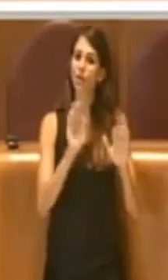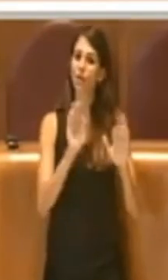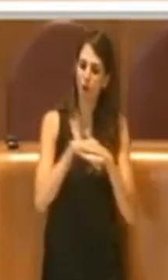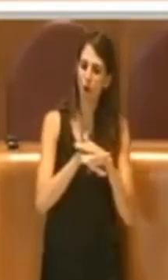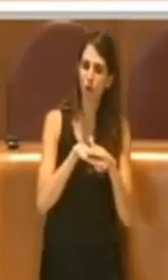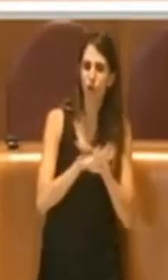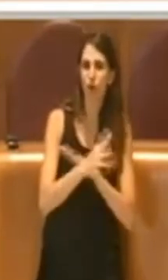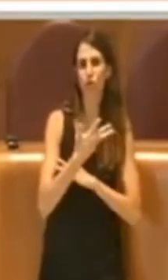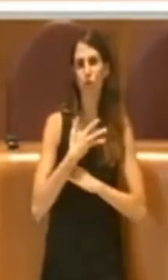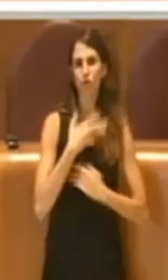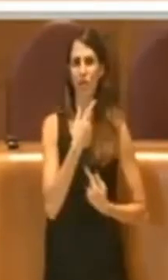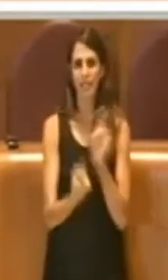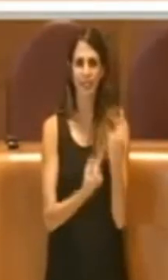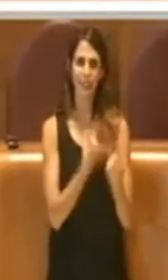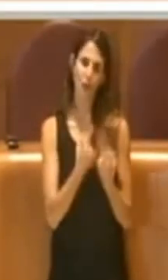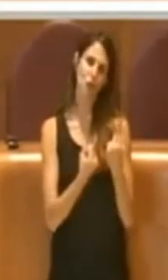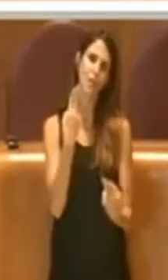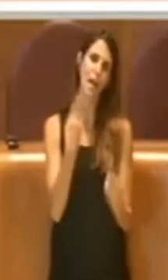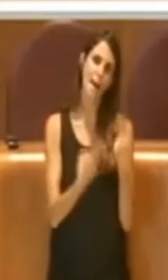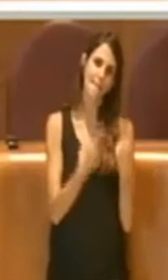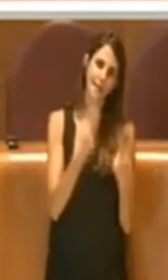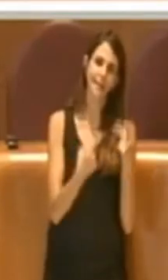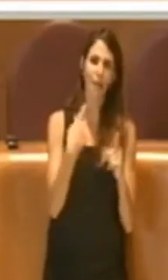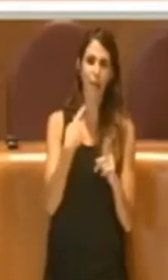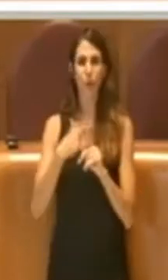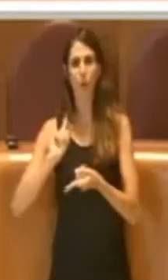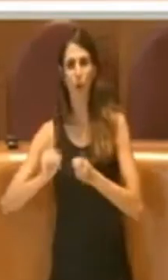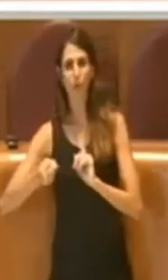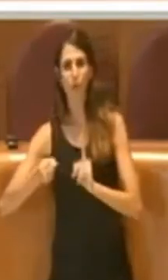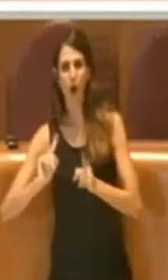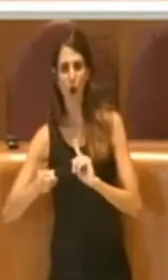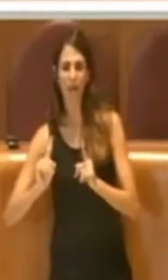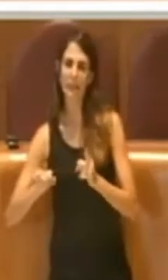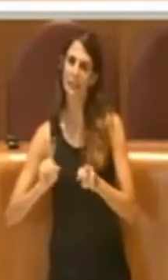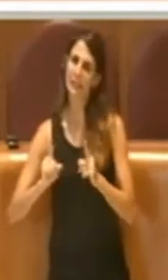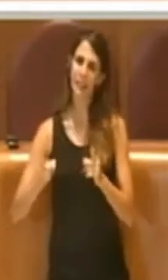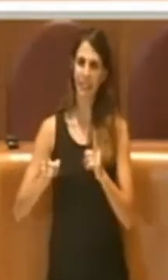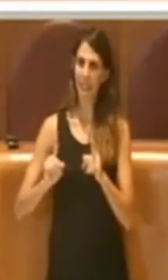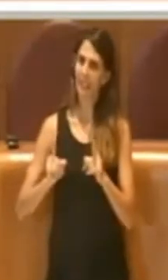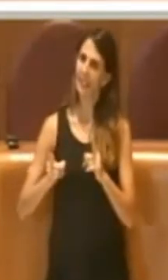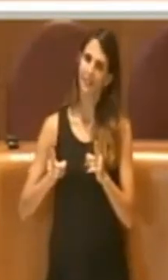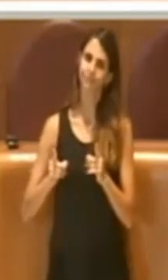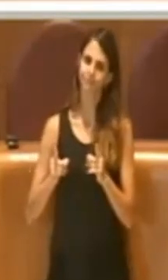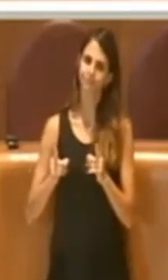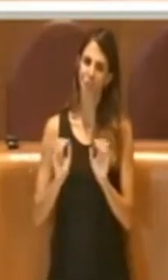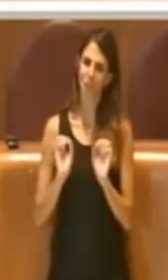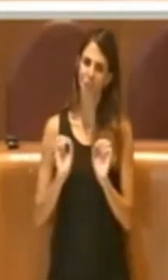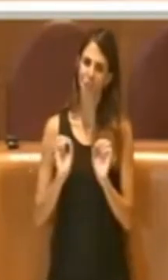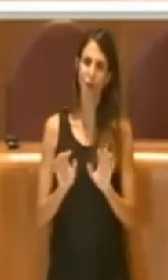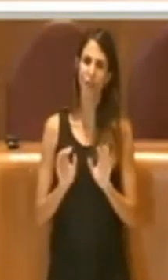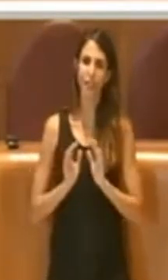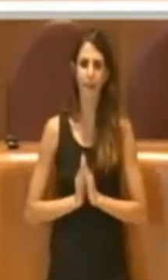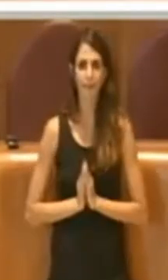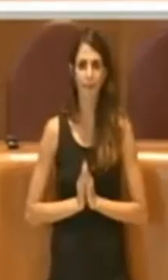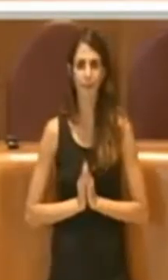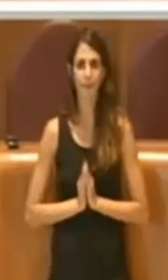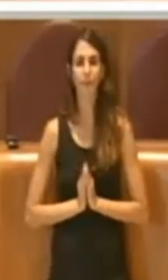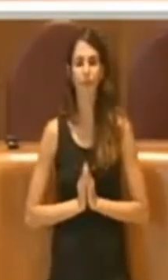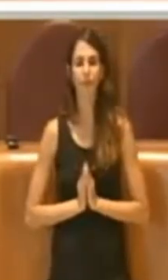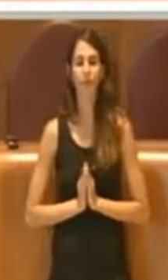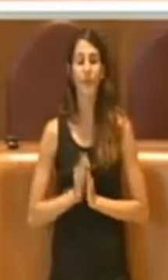amministrative e o politiche, sicuramente che non brillano per virtù. Detto questo però voglio